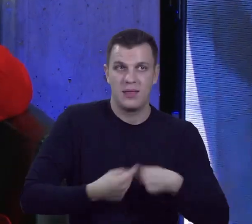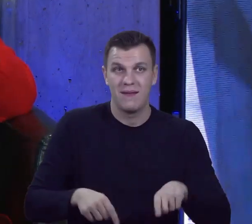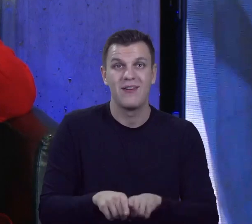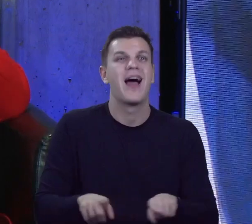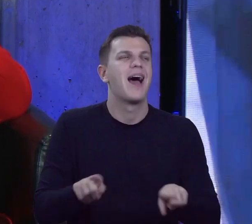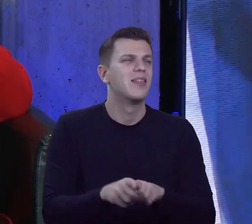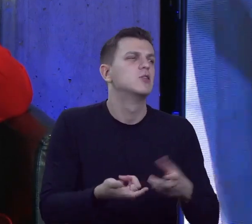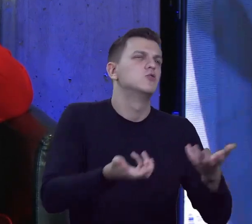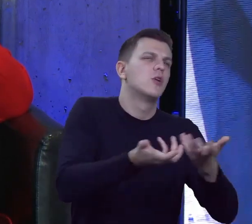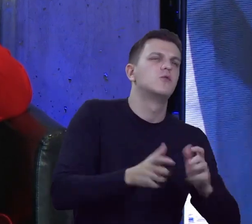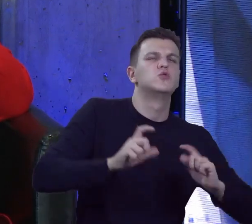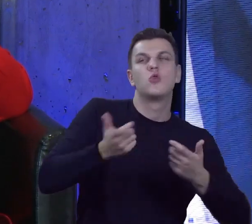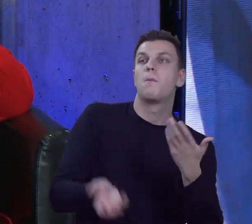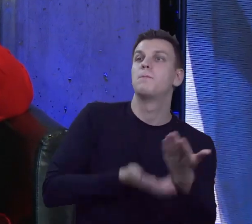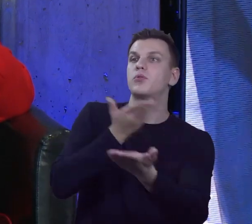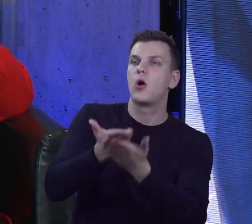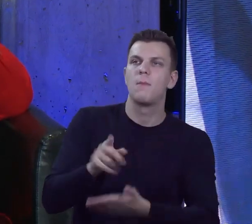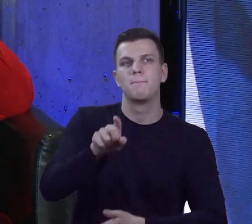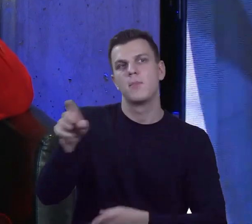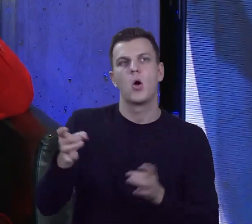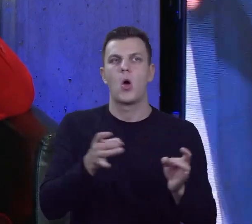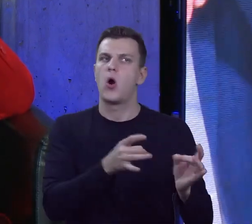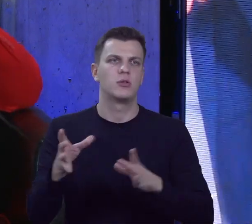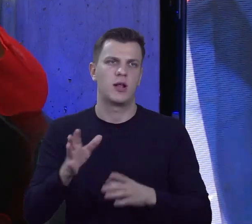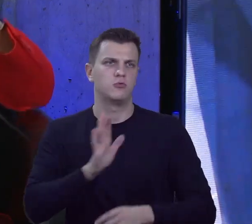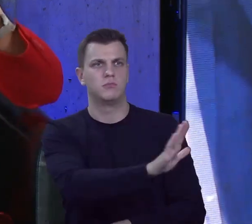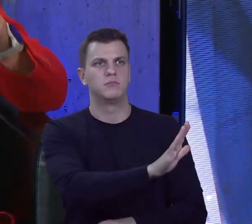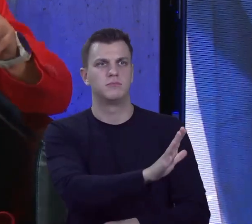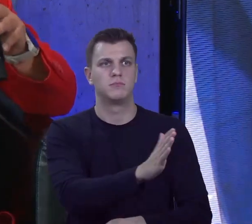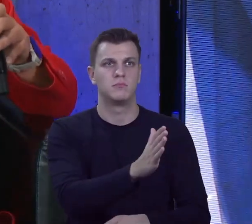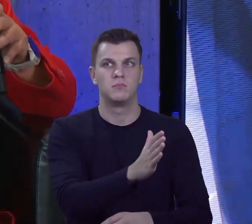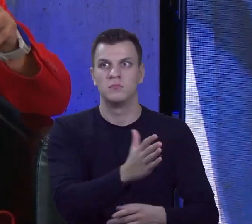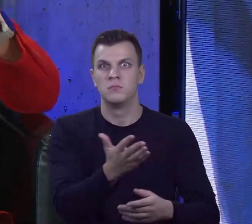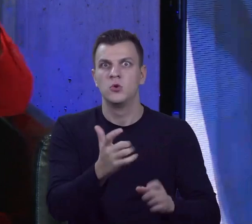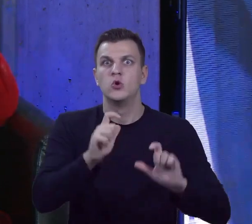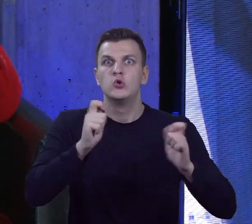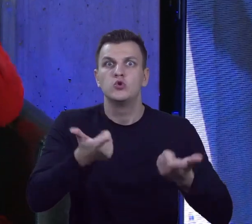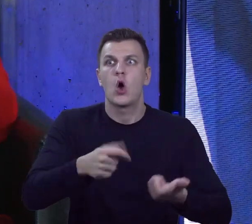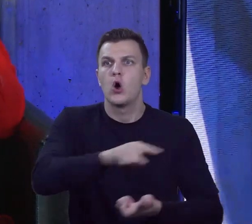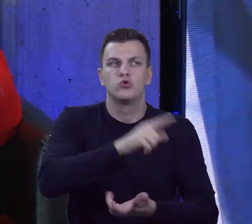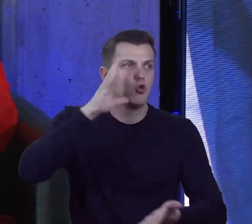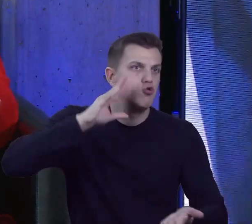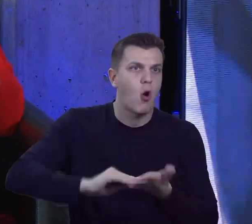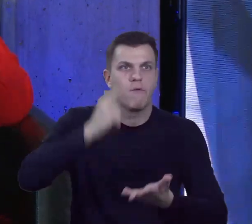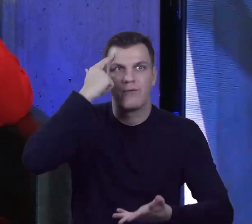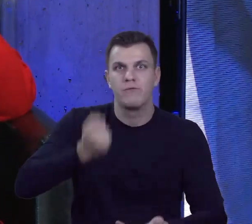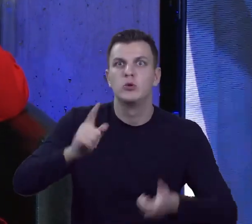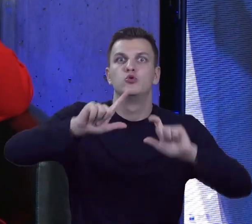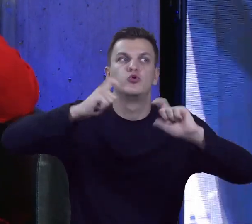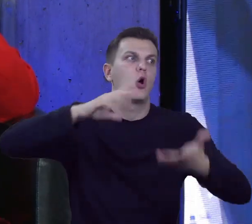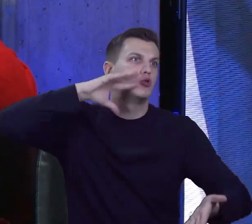stowarzyszenia spotykała się od razu z... To był efekt mrożący. Co oni znowu wymyślili? Co oni znowu chcą?